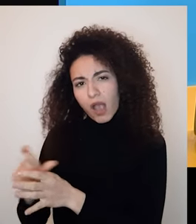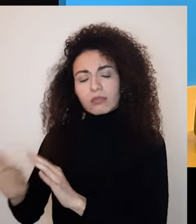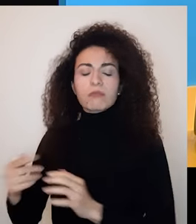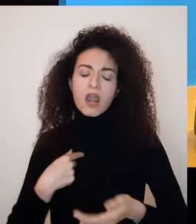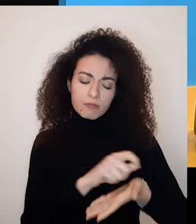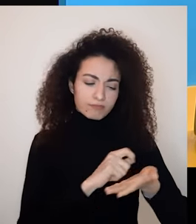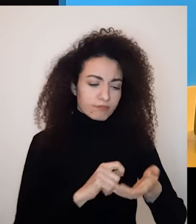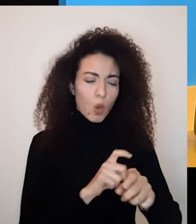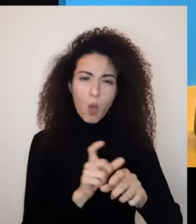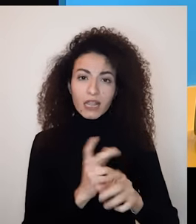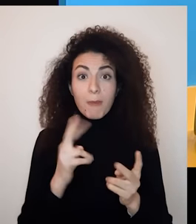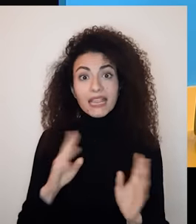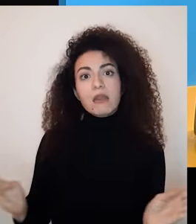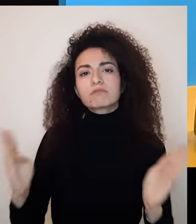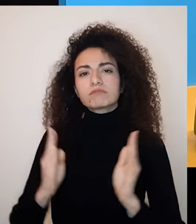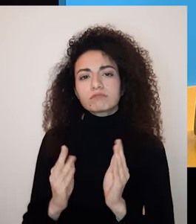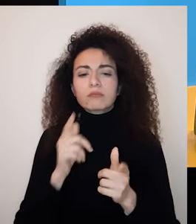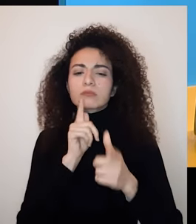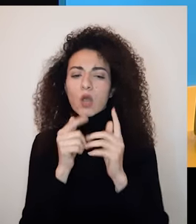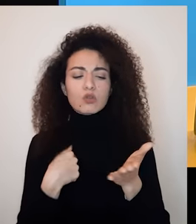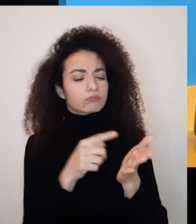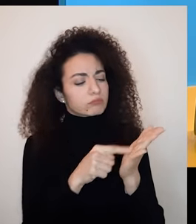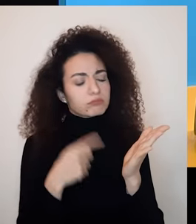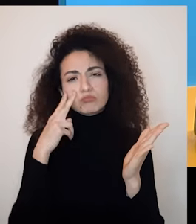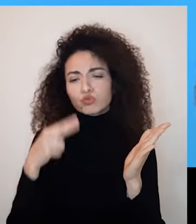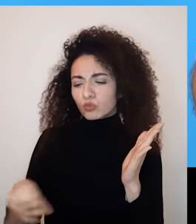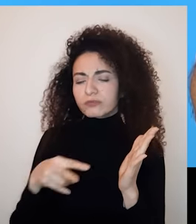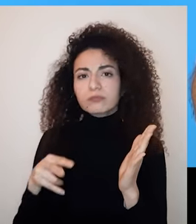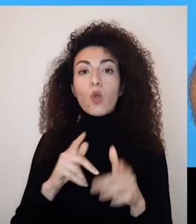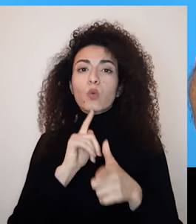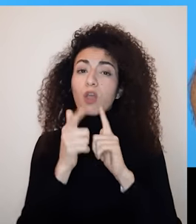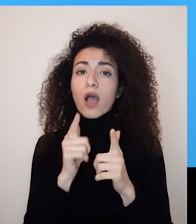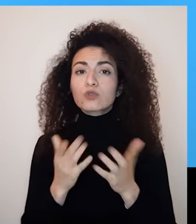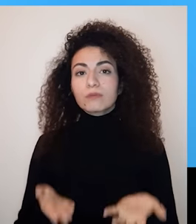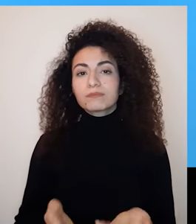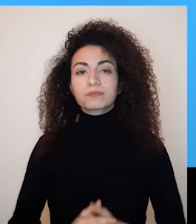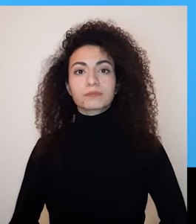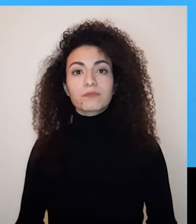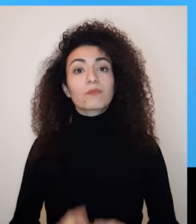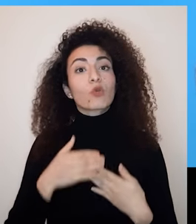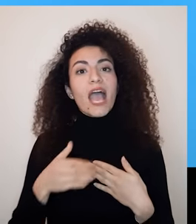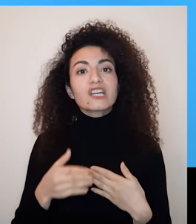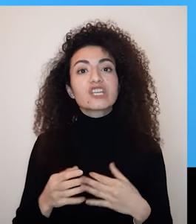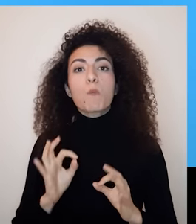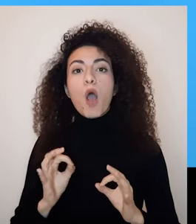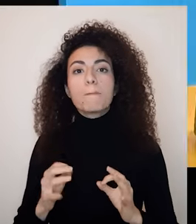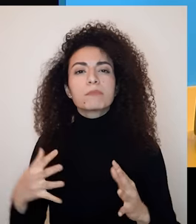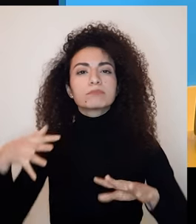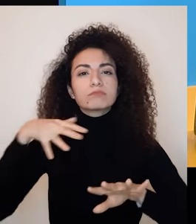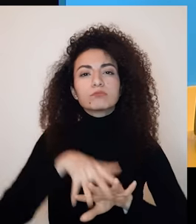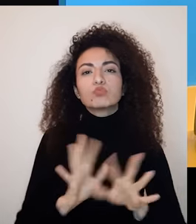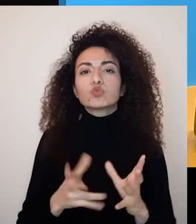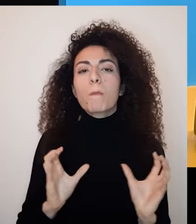والتوجيه المتبيداً حيث كل شخص يأخذ وقت تحضير شخصي للتمرين ثم نتشارك تباعاً نتيجة التمرين الشخصي